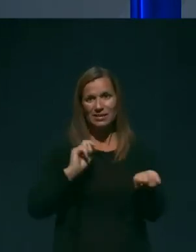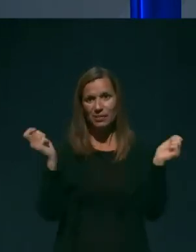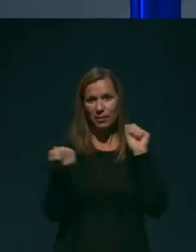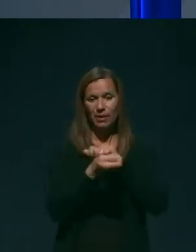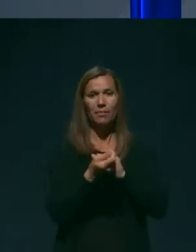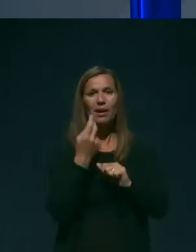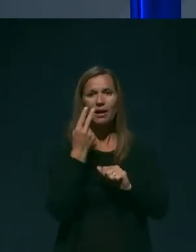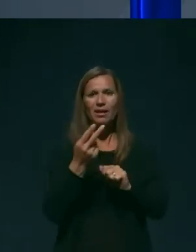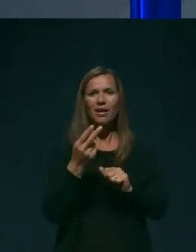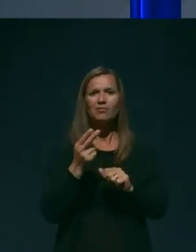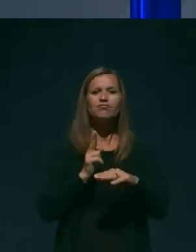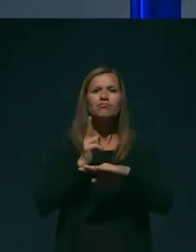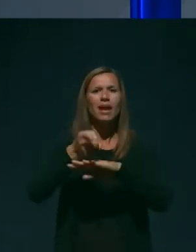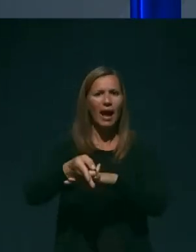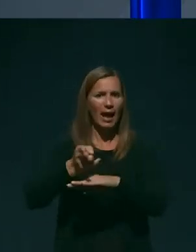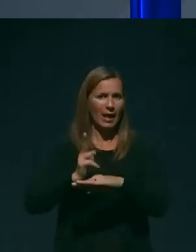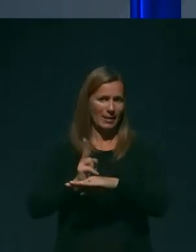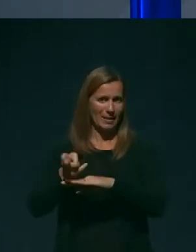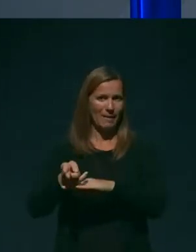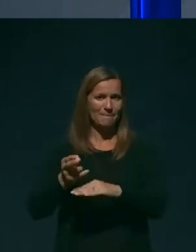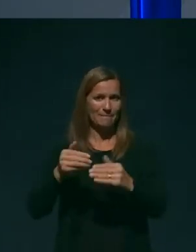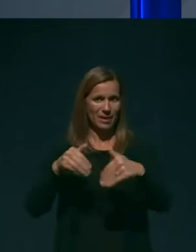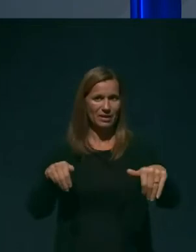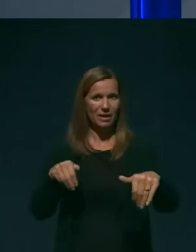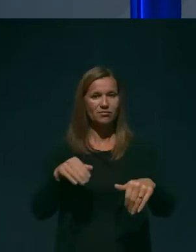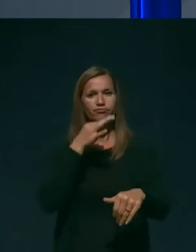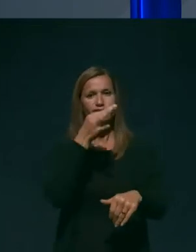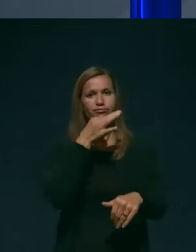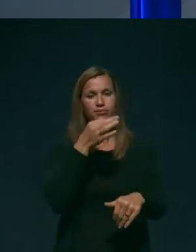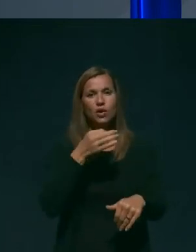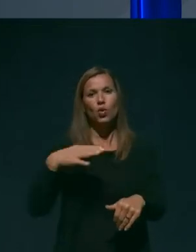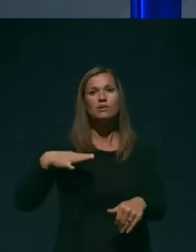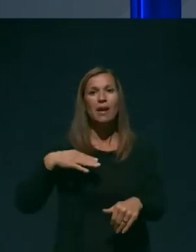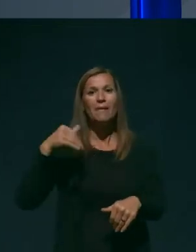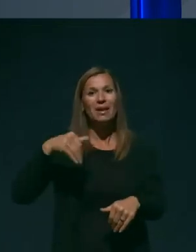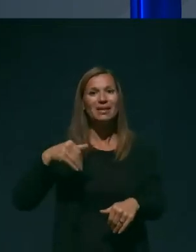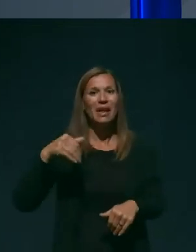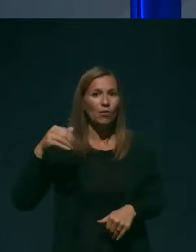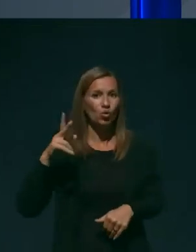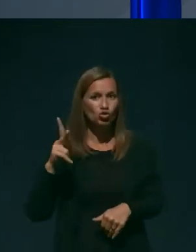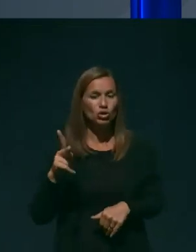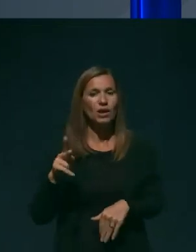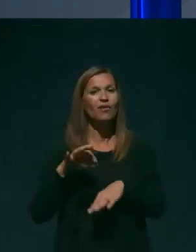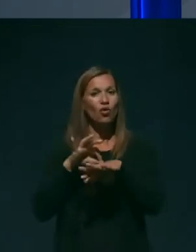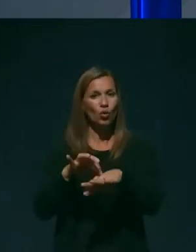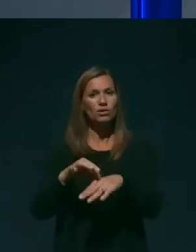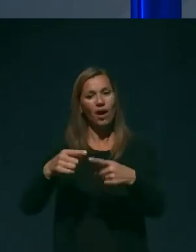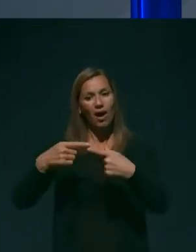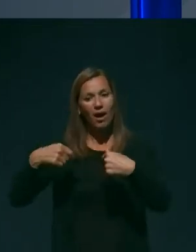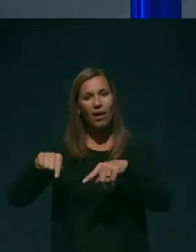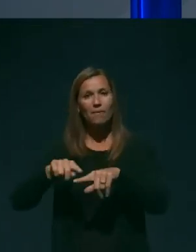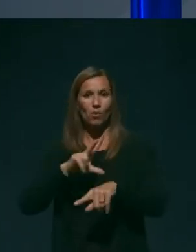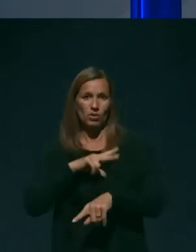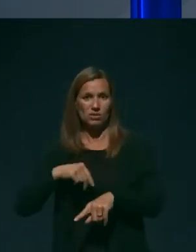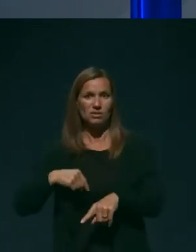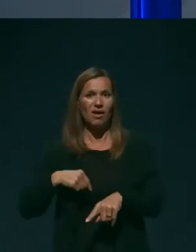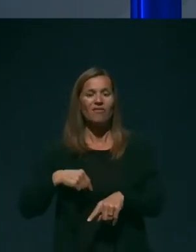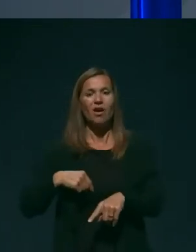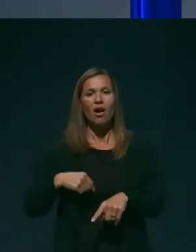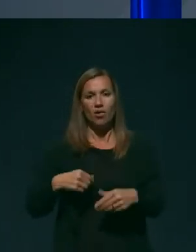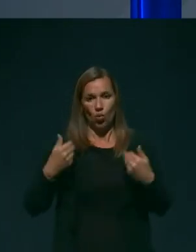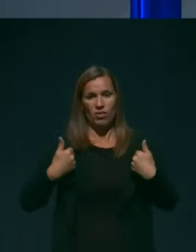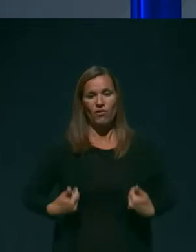prehajanja meje spregovorila gospa Melita Močnik, vodja sektorja mejne policije v enoti uniformiranje policije.